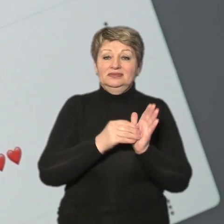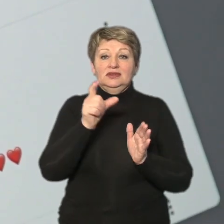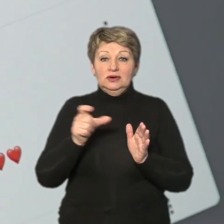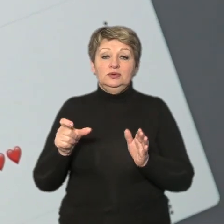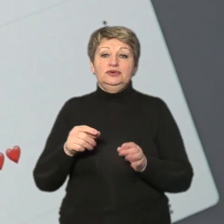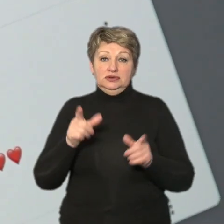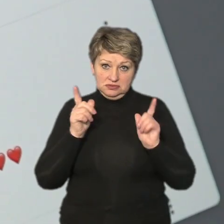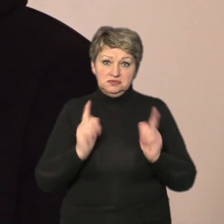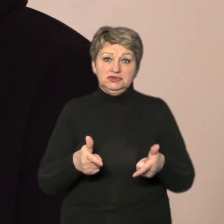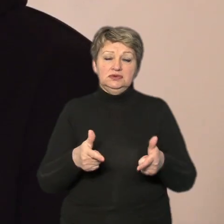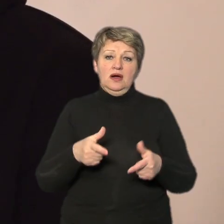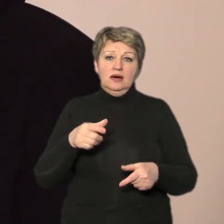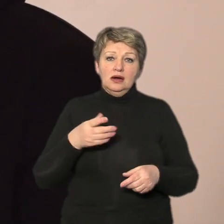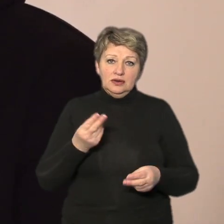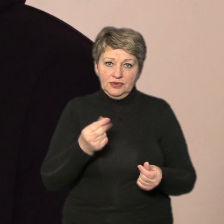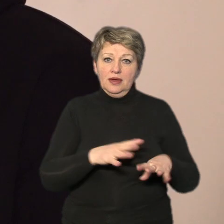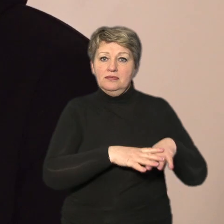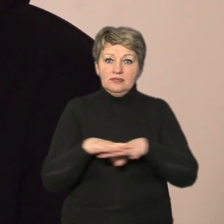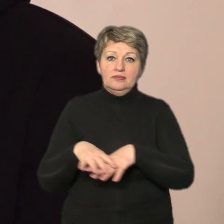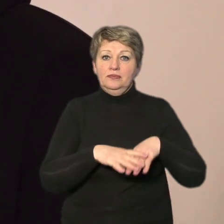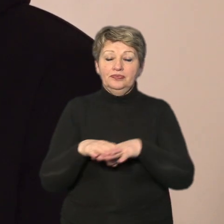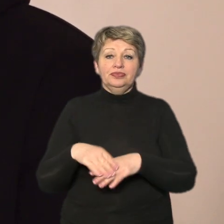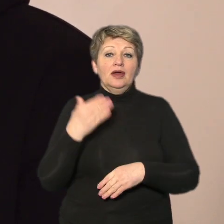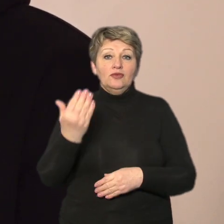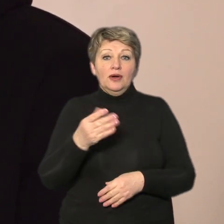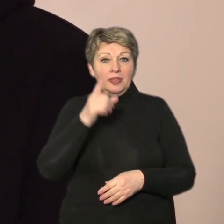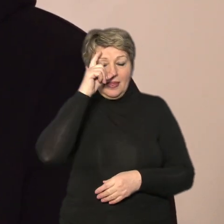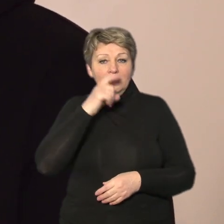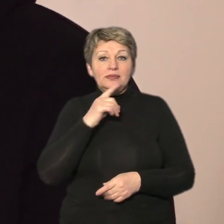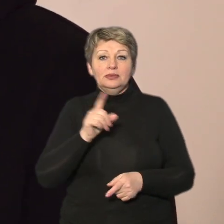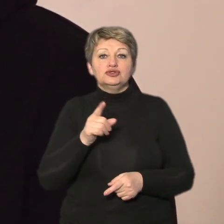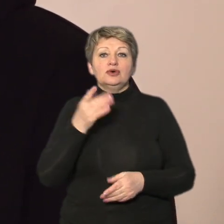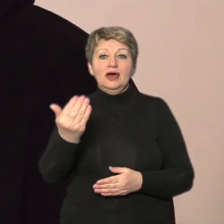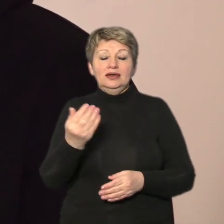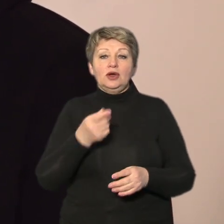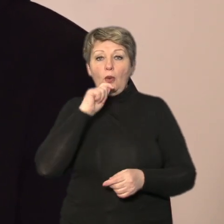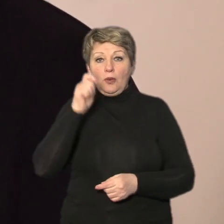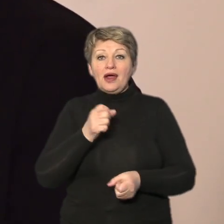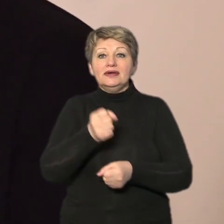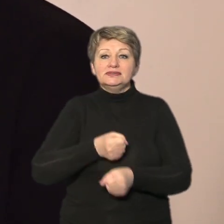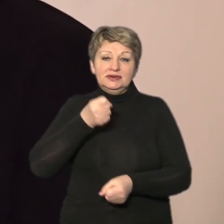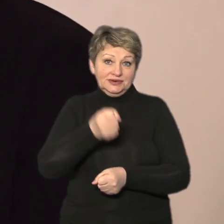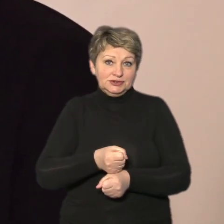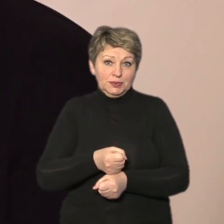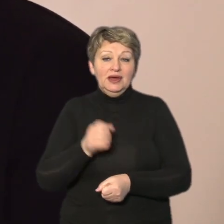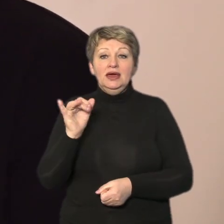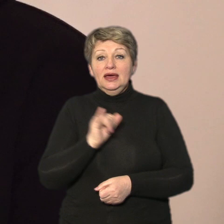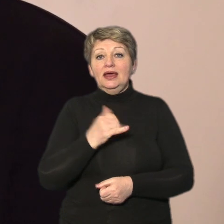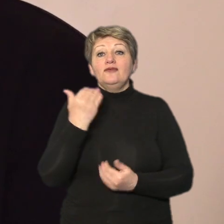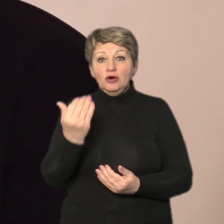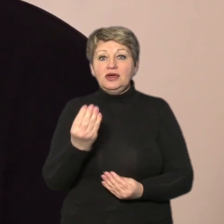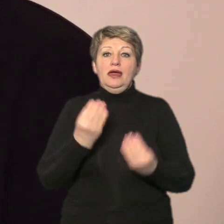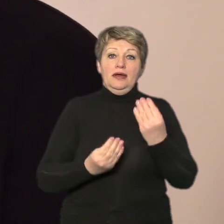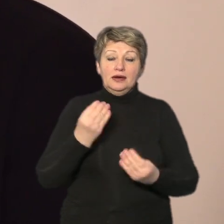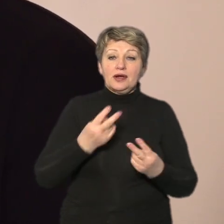не розуміють навіть що вони качають гру українського розробника українських розробників і в тому числі в неї грають